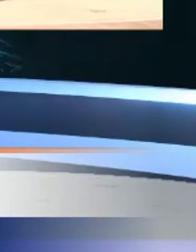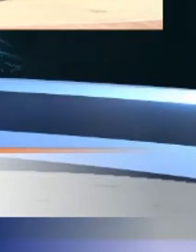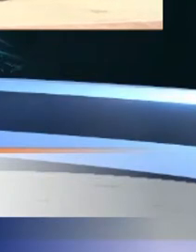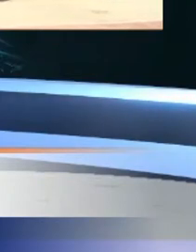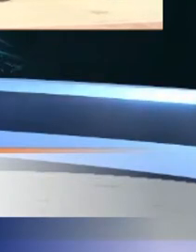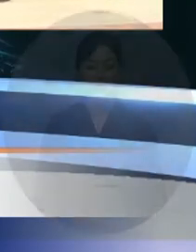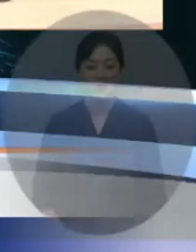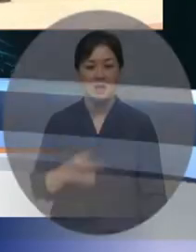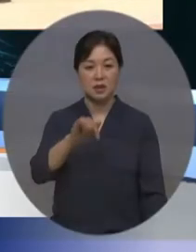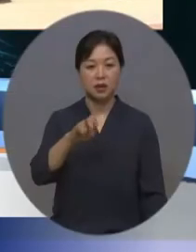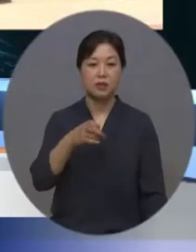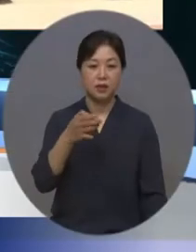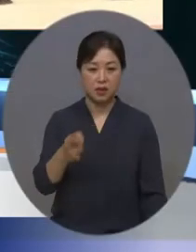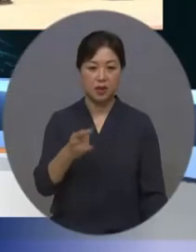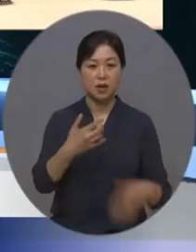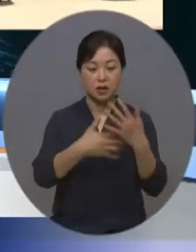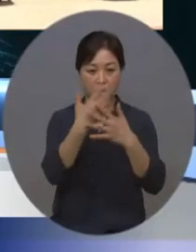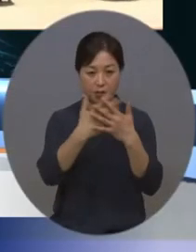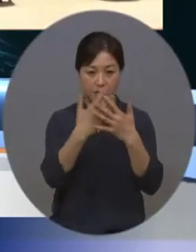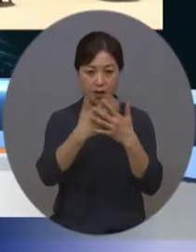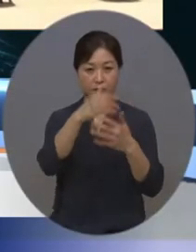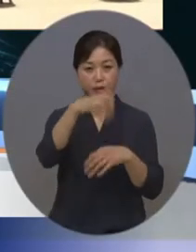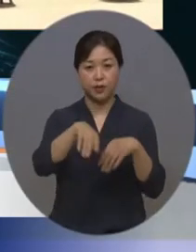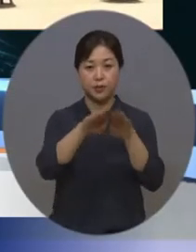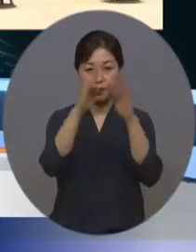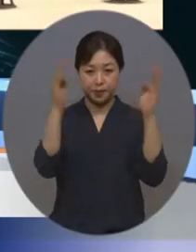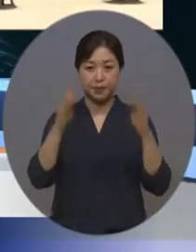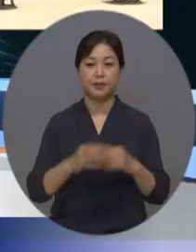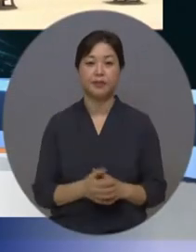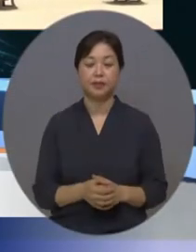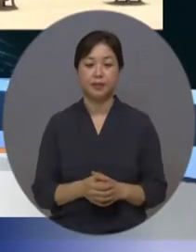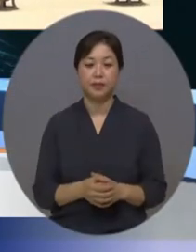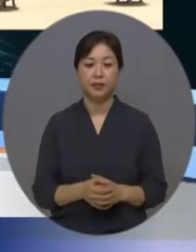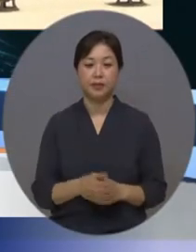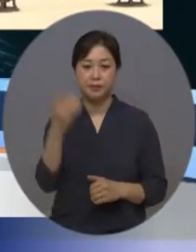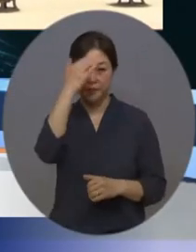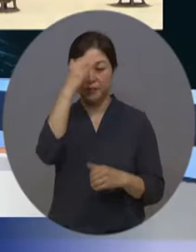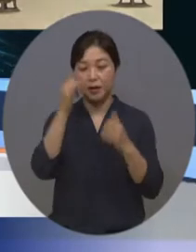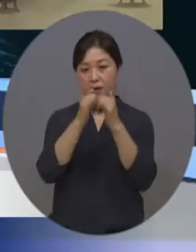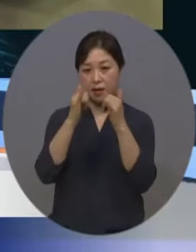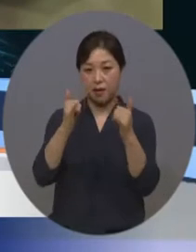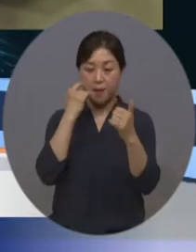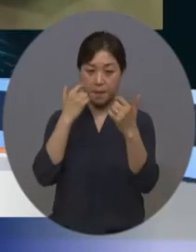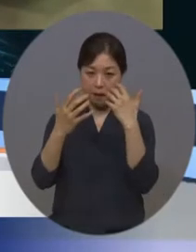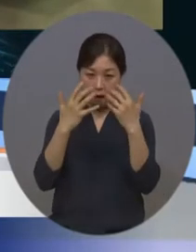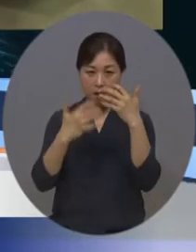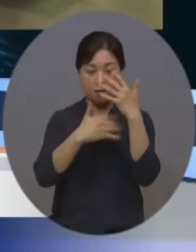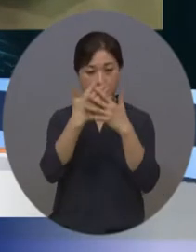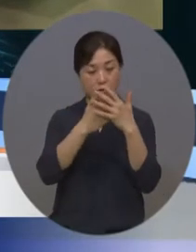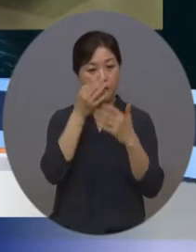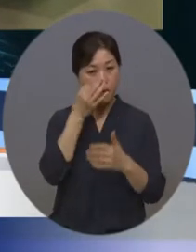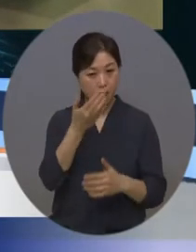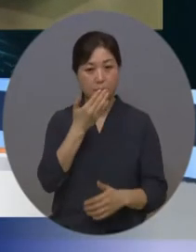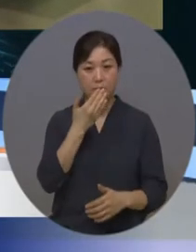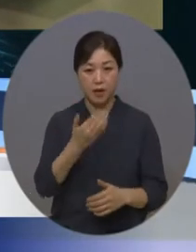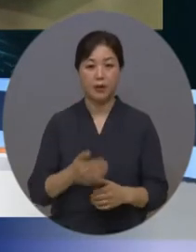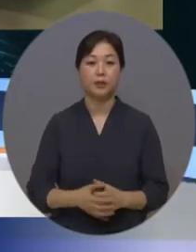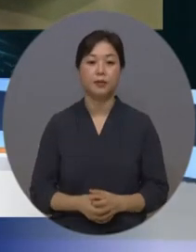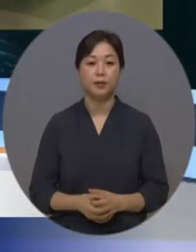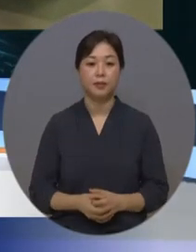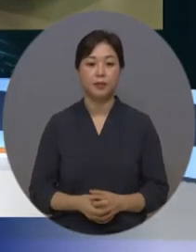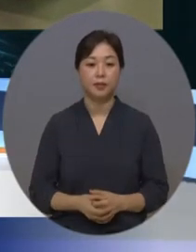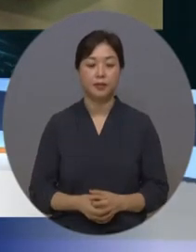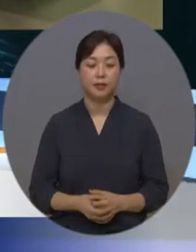김제시의 디지털 영상관이 문을 열었습니다. 관람객들에게 실감나는 콘텐츠들을 선보일 예정입니다.